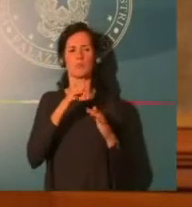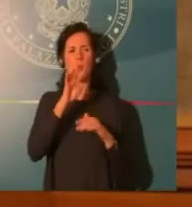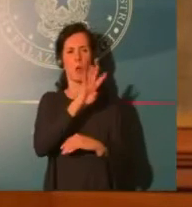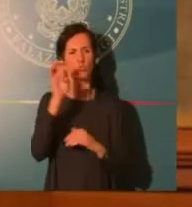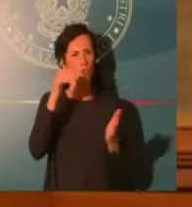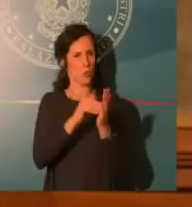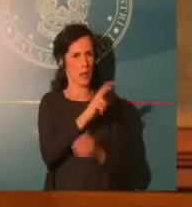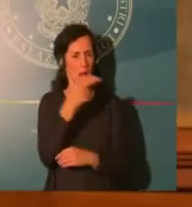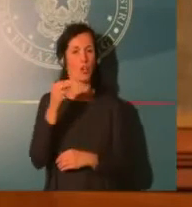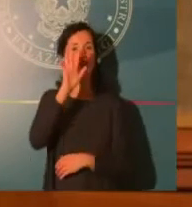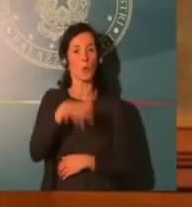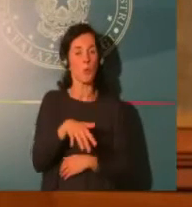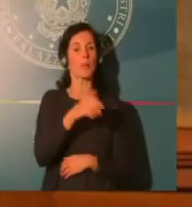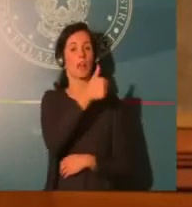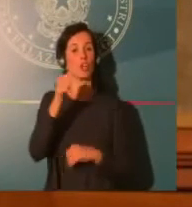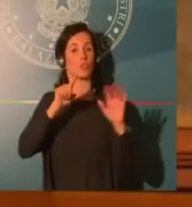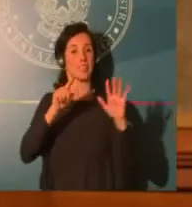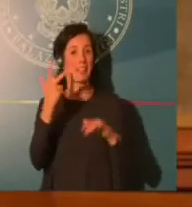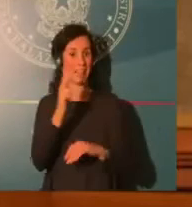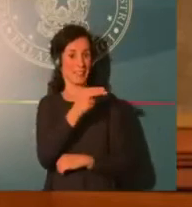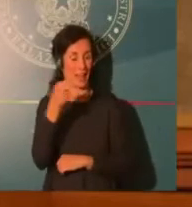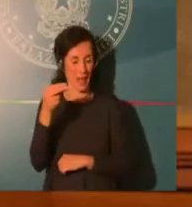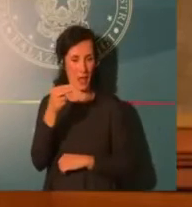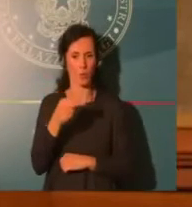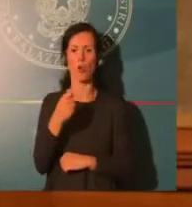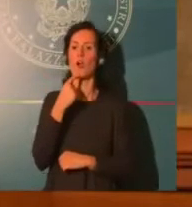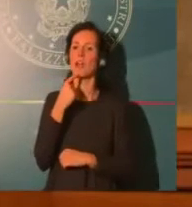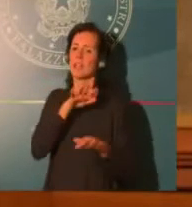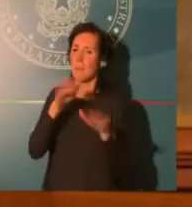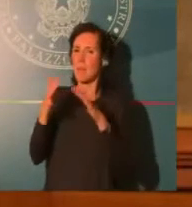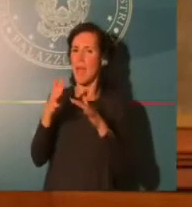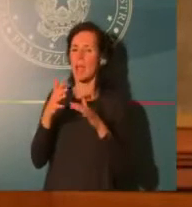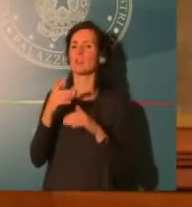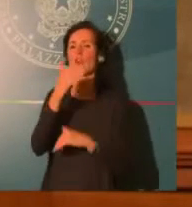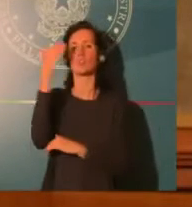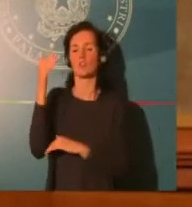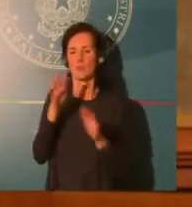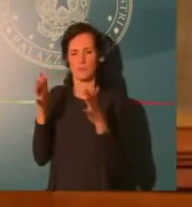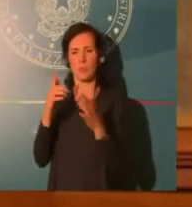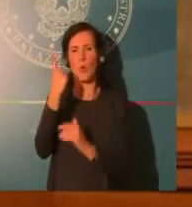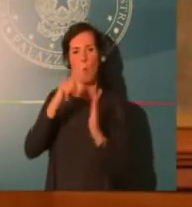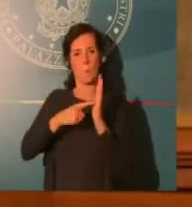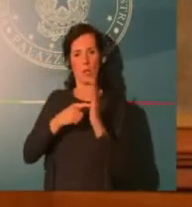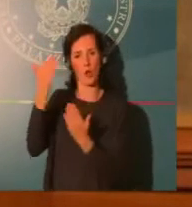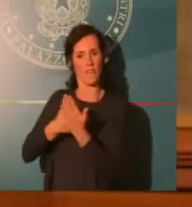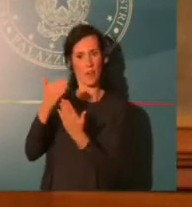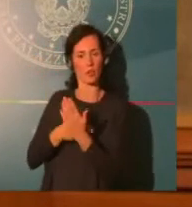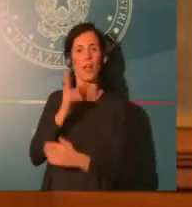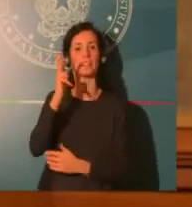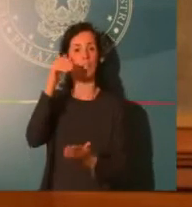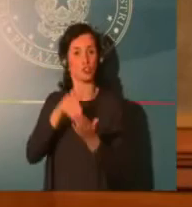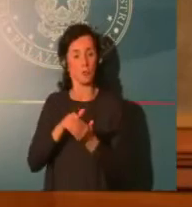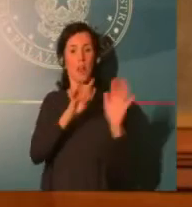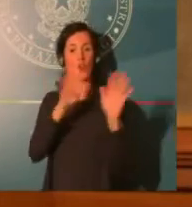un milione di fatturato sarà 13.920 euro, quello medio per i ristoranti fascia superiore fino a 5.025